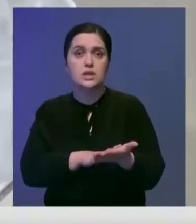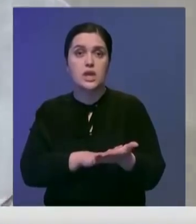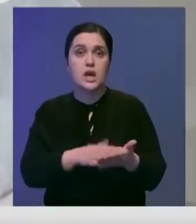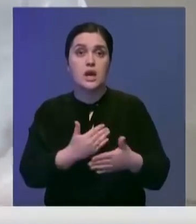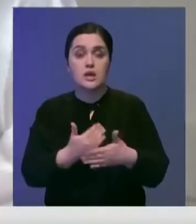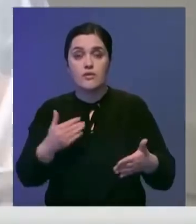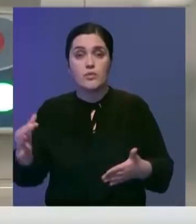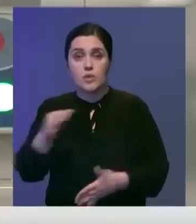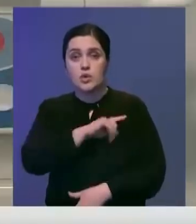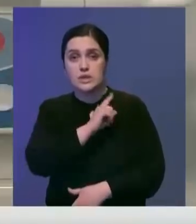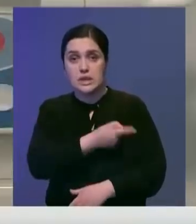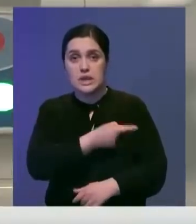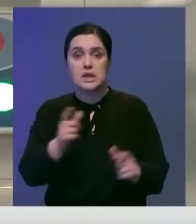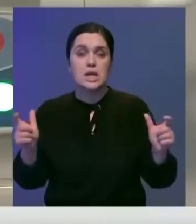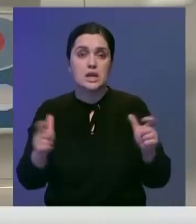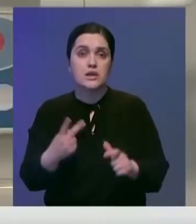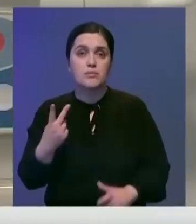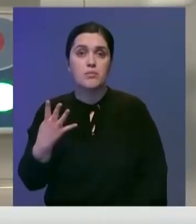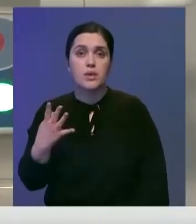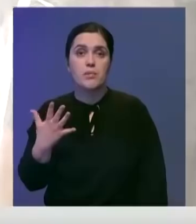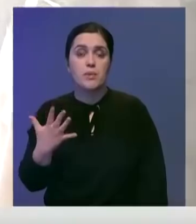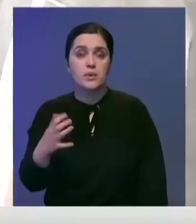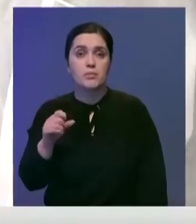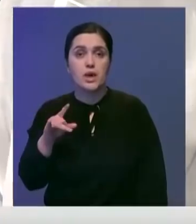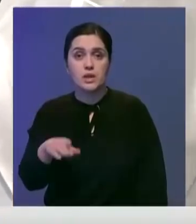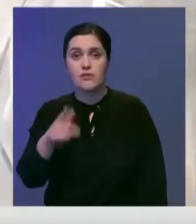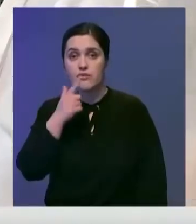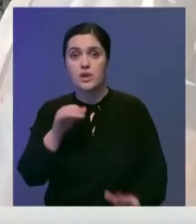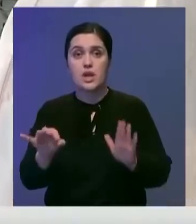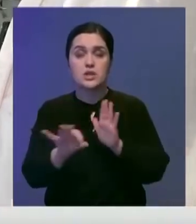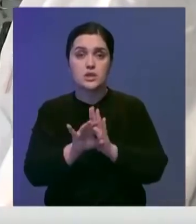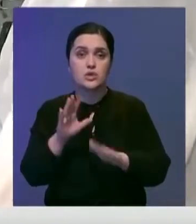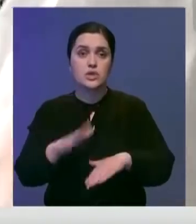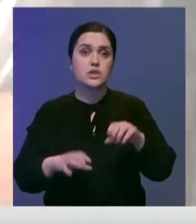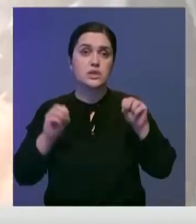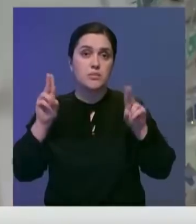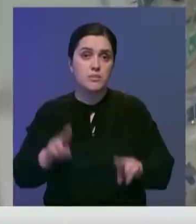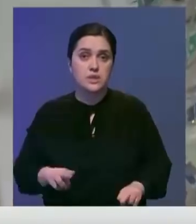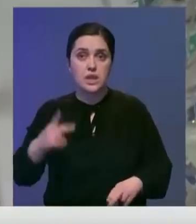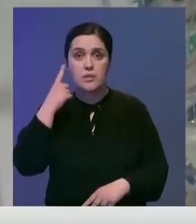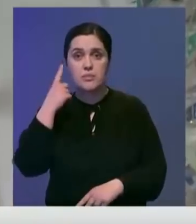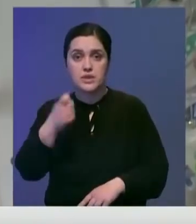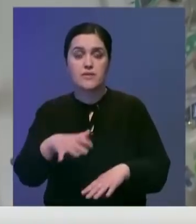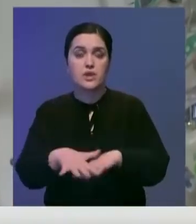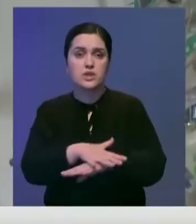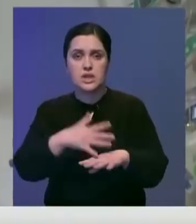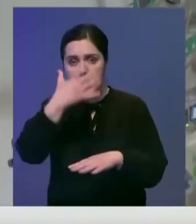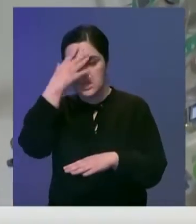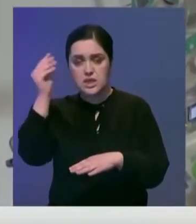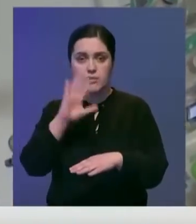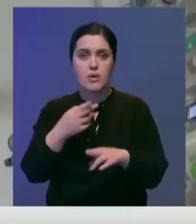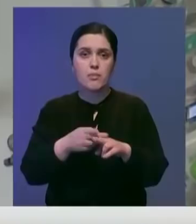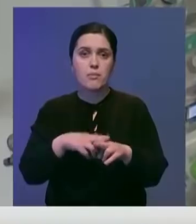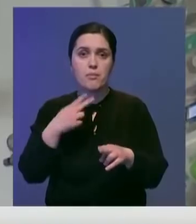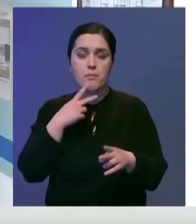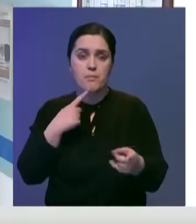Напомню, ранее в области усилили карантин. С 25 марта она находится в красной зоне. Специалисты призывают население